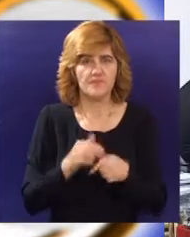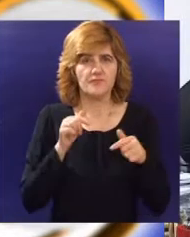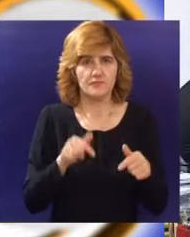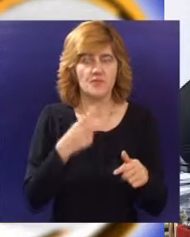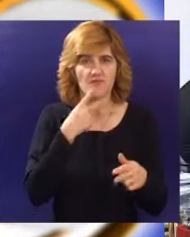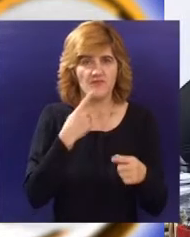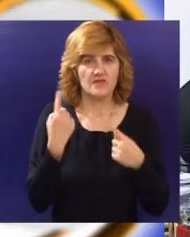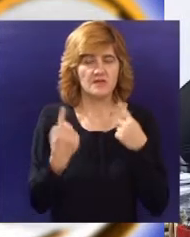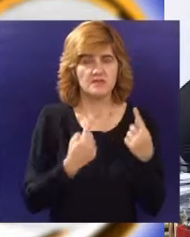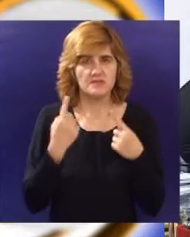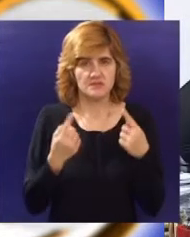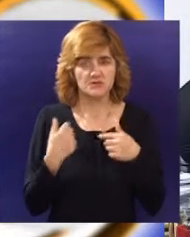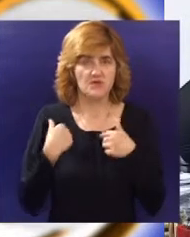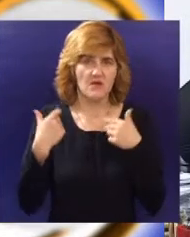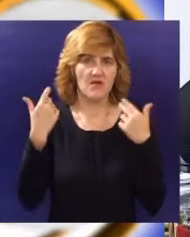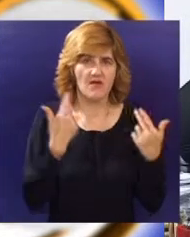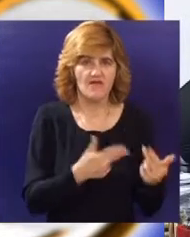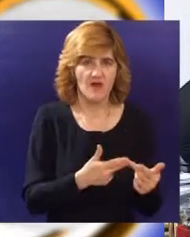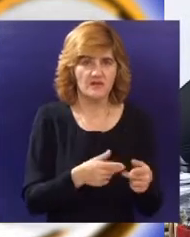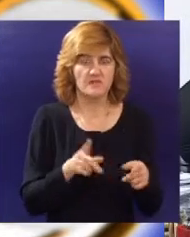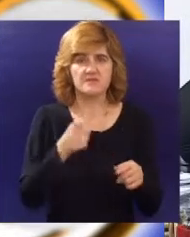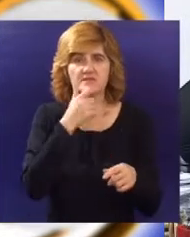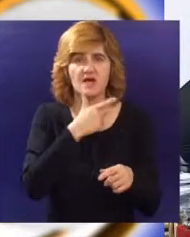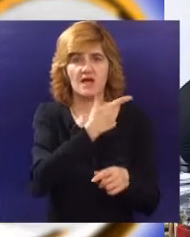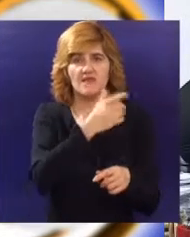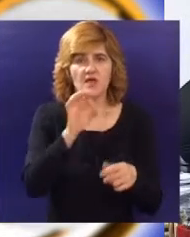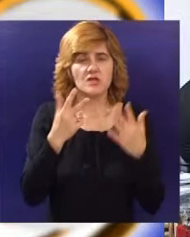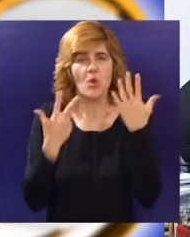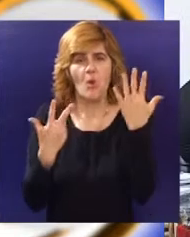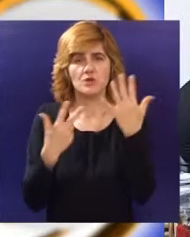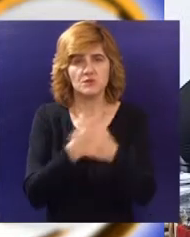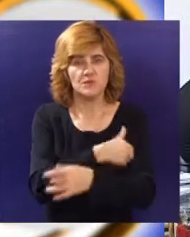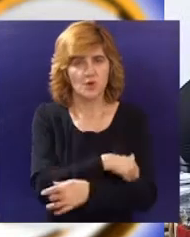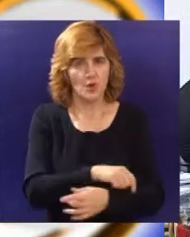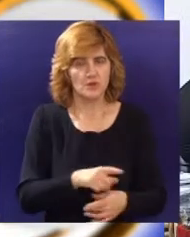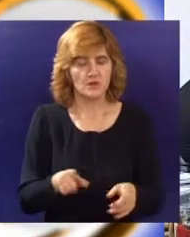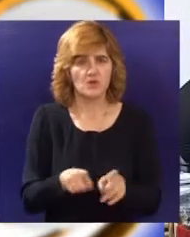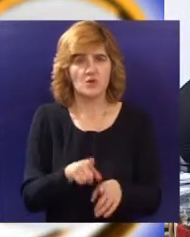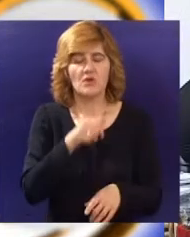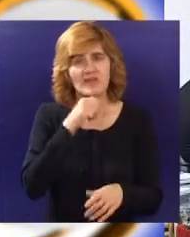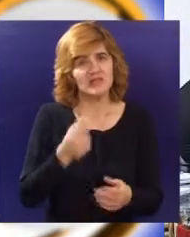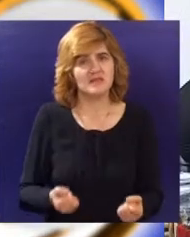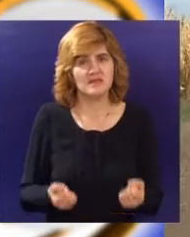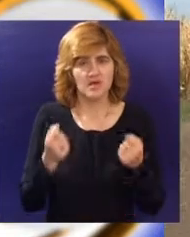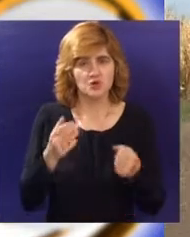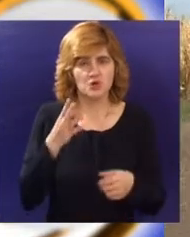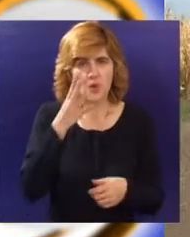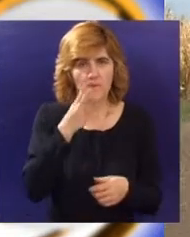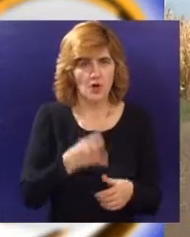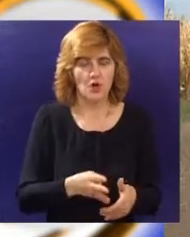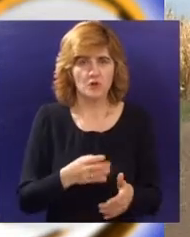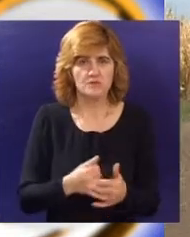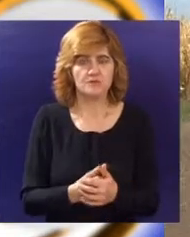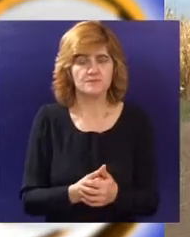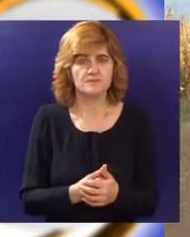se vratili na 2008. godinu. Međutim u svakom slučaju je teško i tu prognozi dati već sada. U